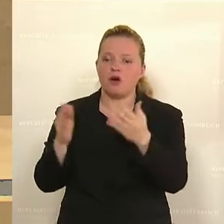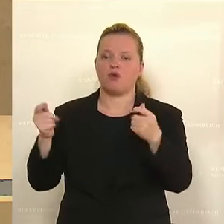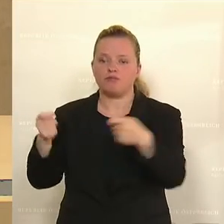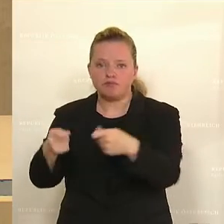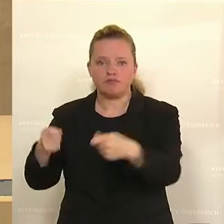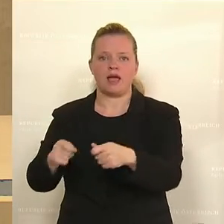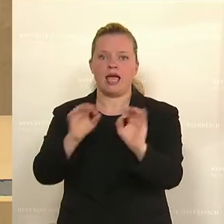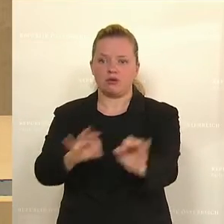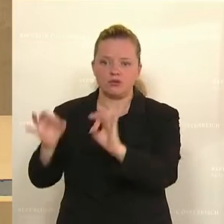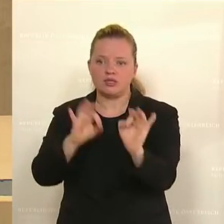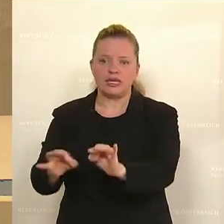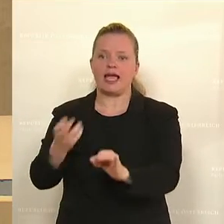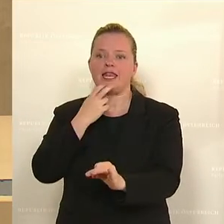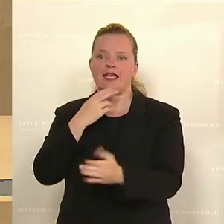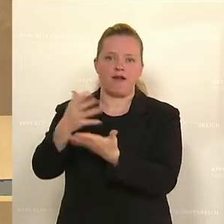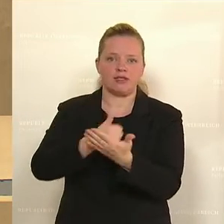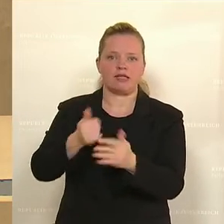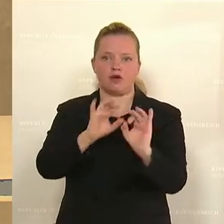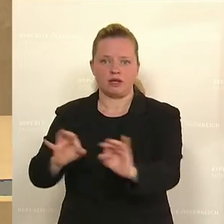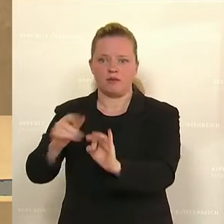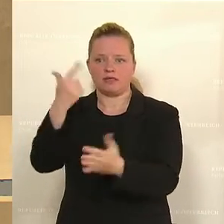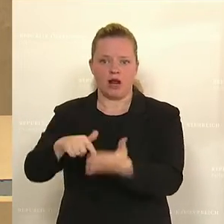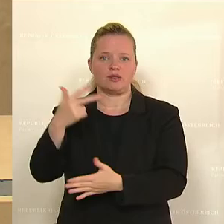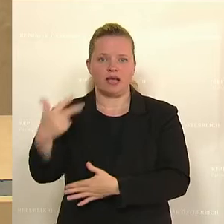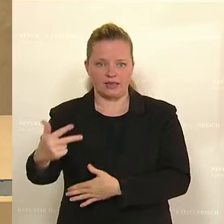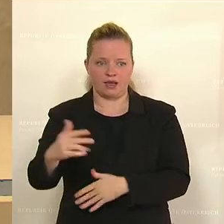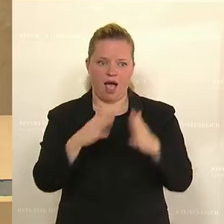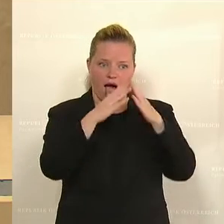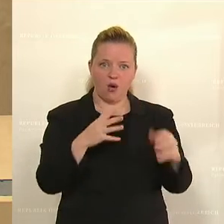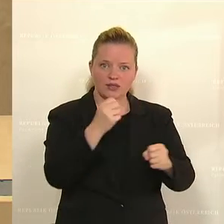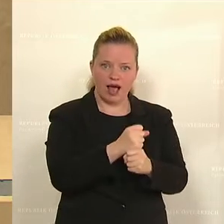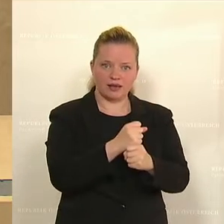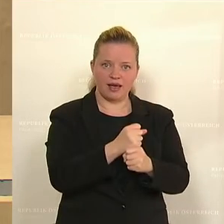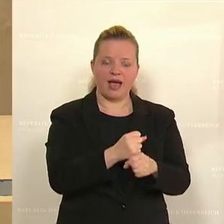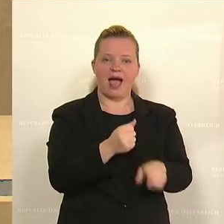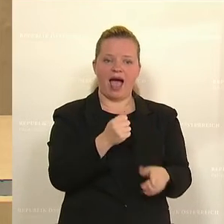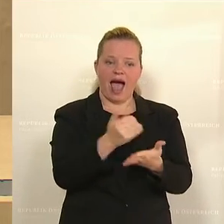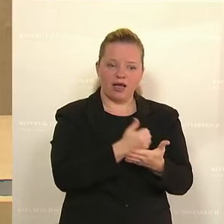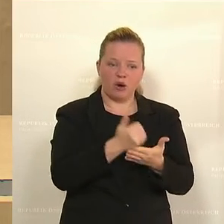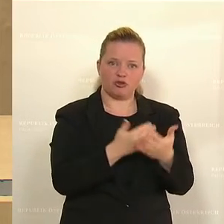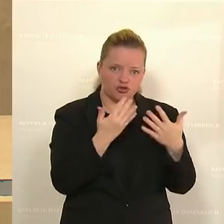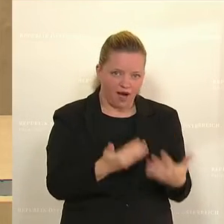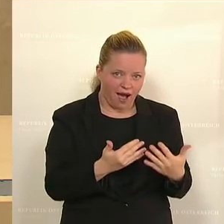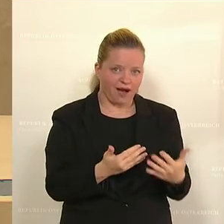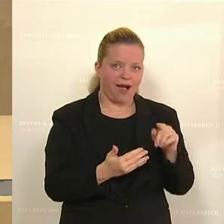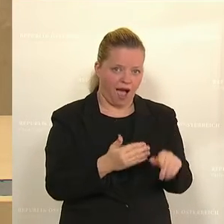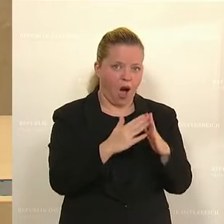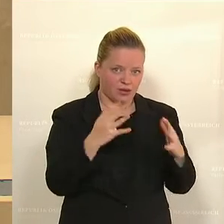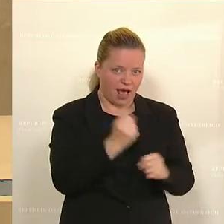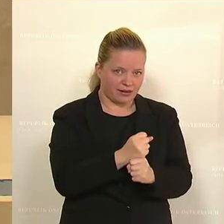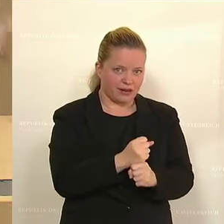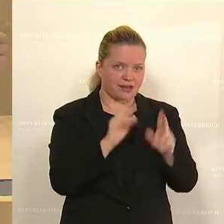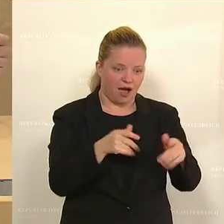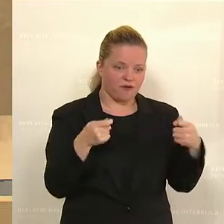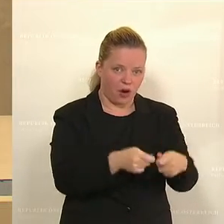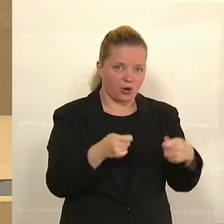Energieeffizienz in der Industrie, die laufen bis 2030. Für die Haushalte und vor allem für die einkommensschwachen Haushalte, wo so eine Förderung